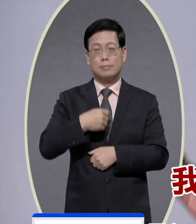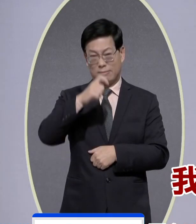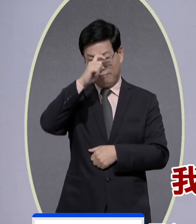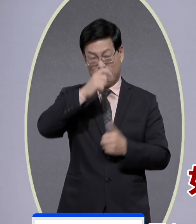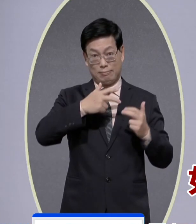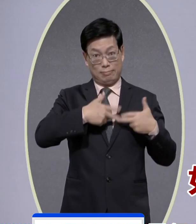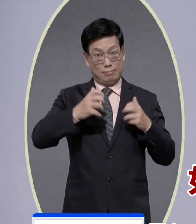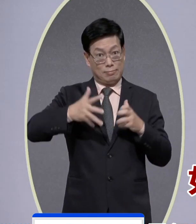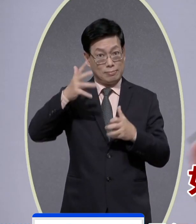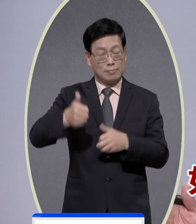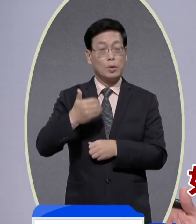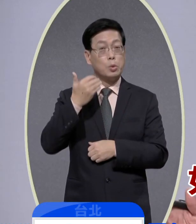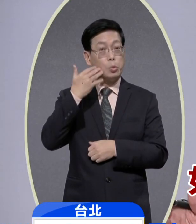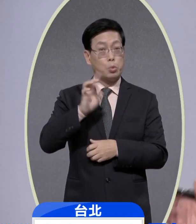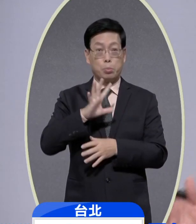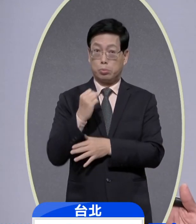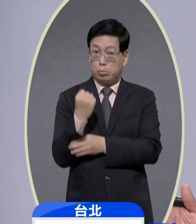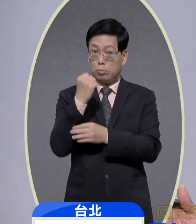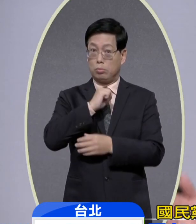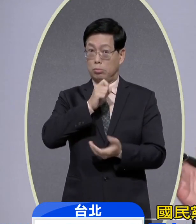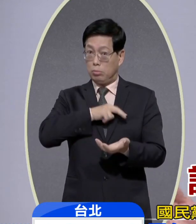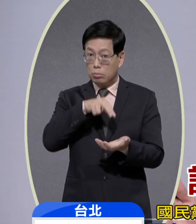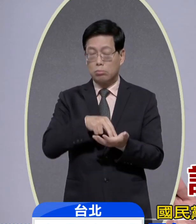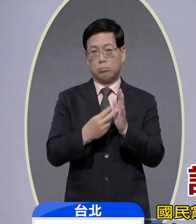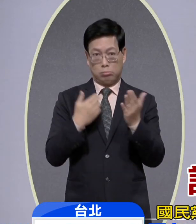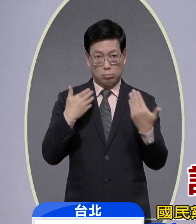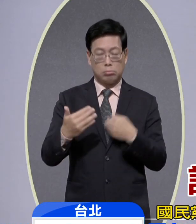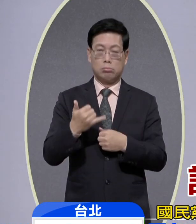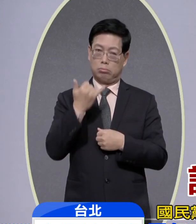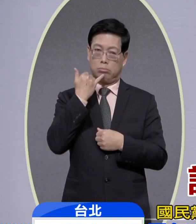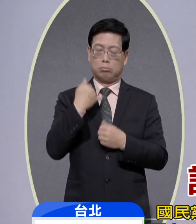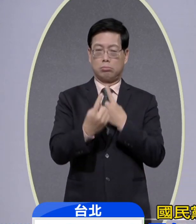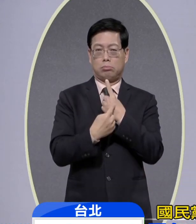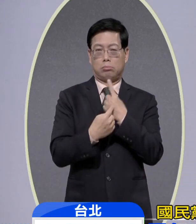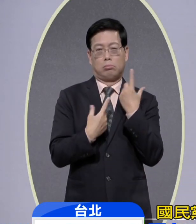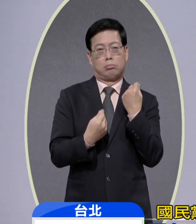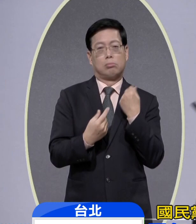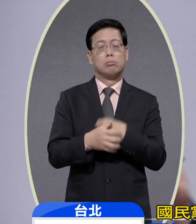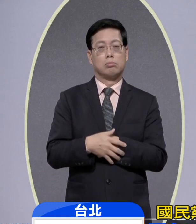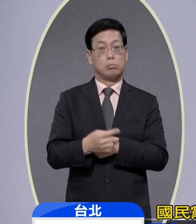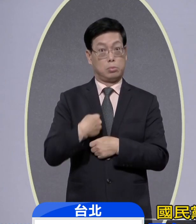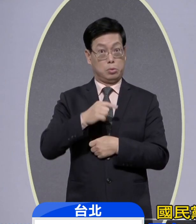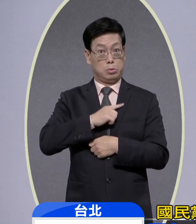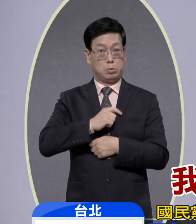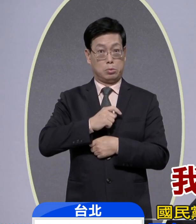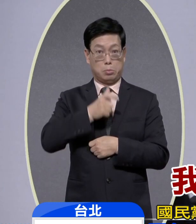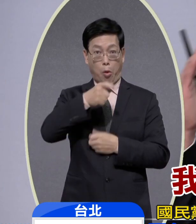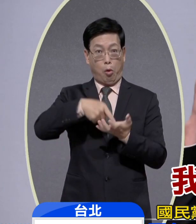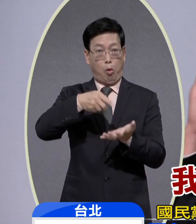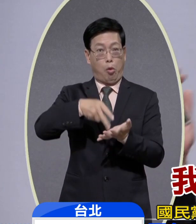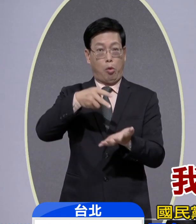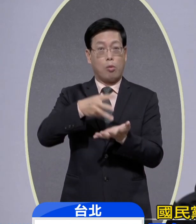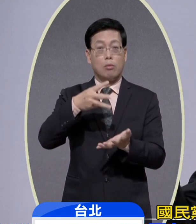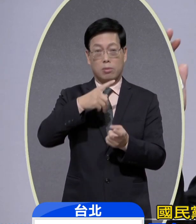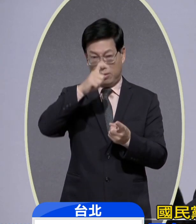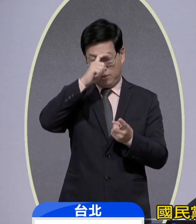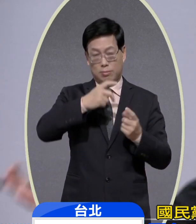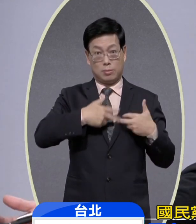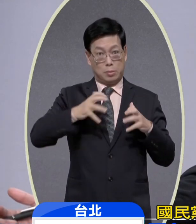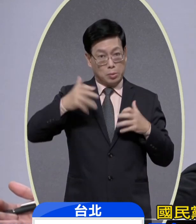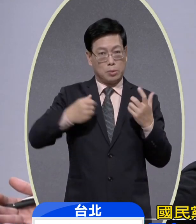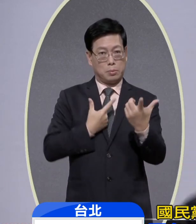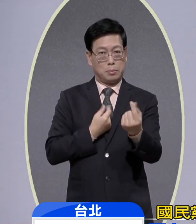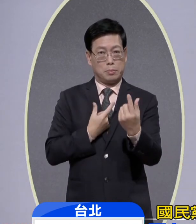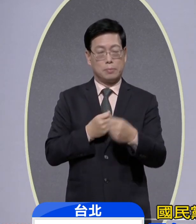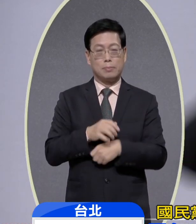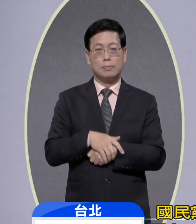希望蔡英文总统如果不支持台独讲清楚之后请跟着我的方向我大喊三声我希望蔡英文总统你也大